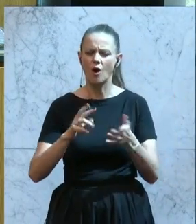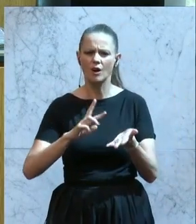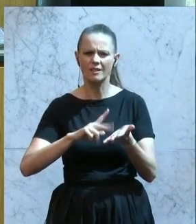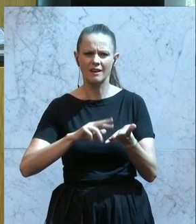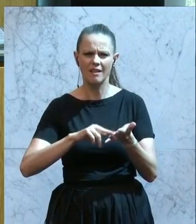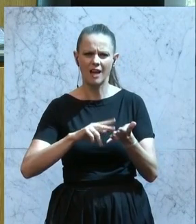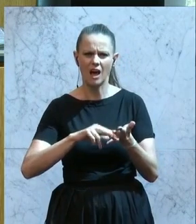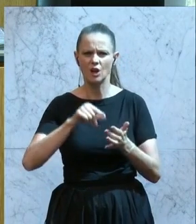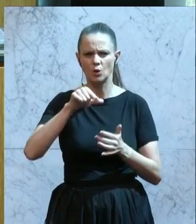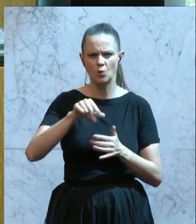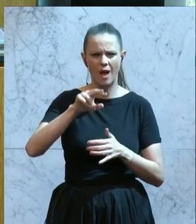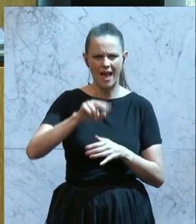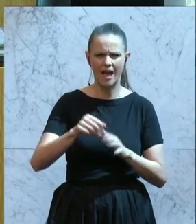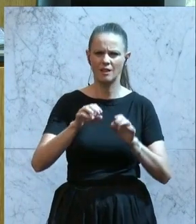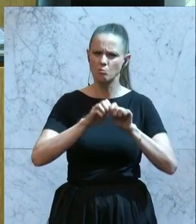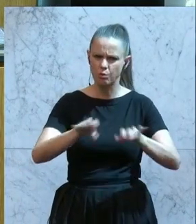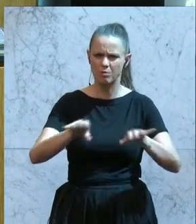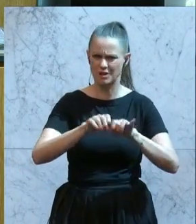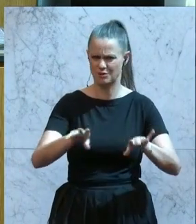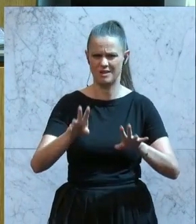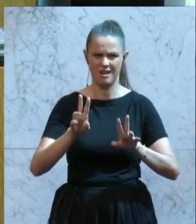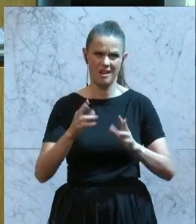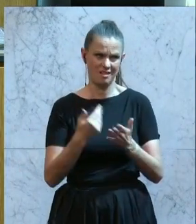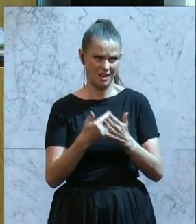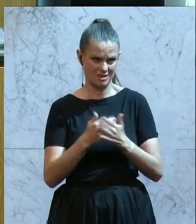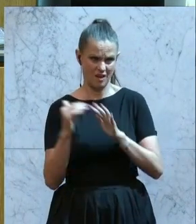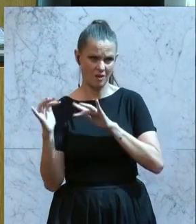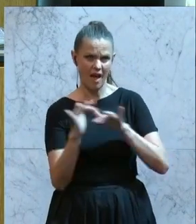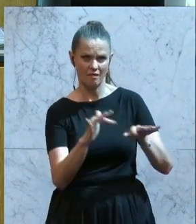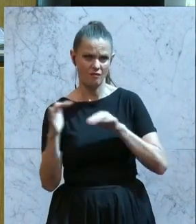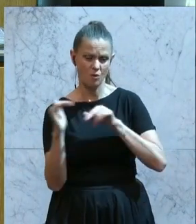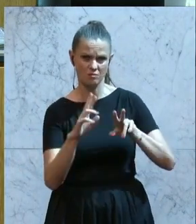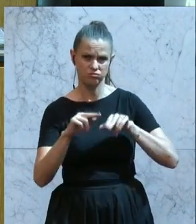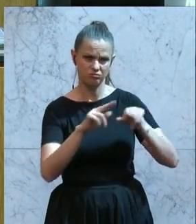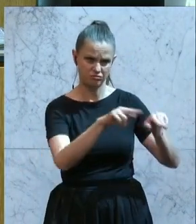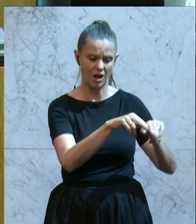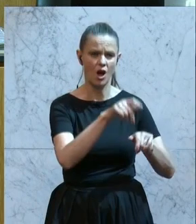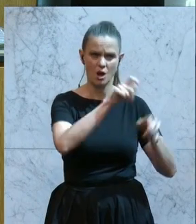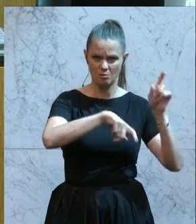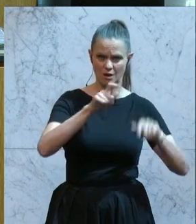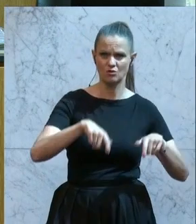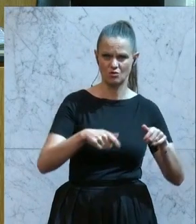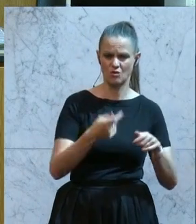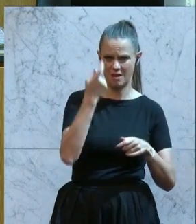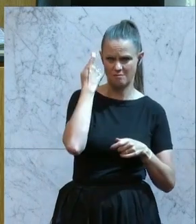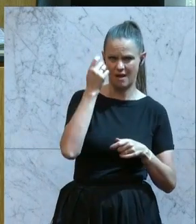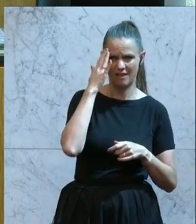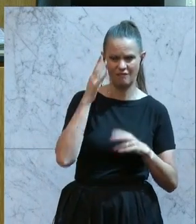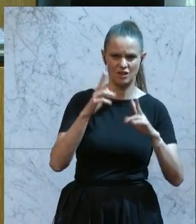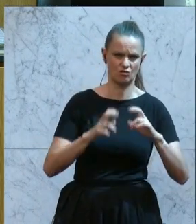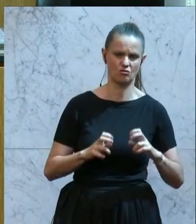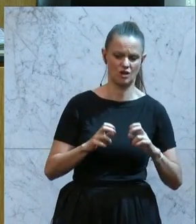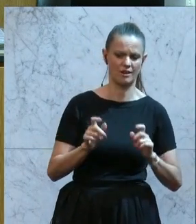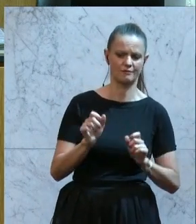diese Wissenschaftskeptis wirklich schürt. Sehr geehrter Herr Minister, welche Maßnahmen setzen Sie, um die Begeisterung für Wissenschaft und die